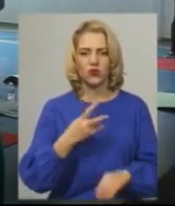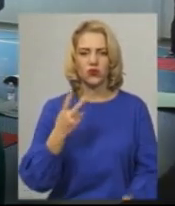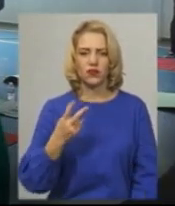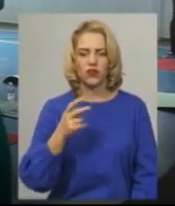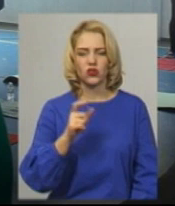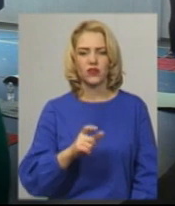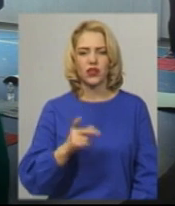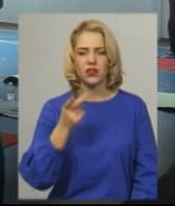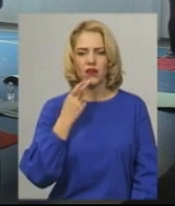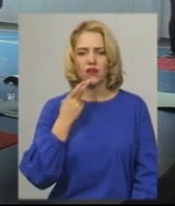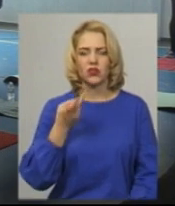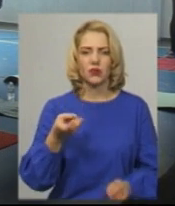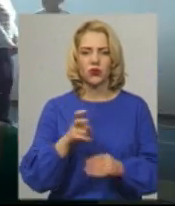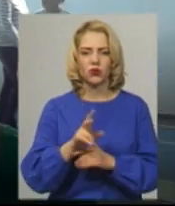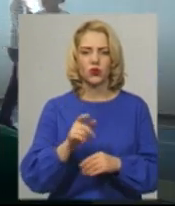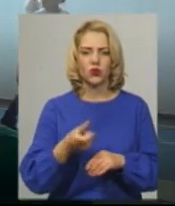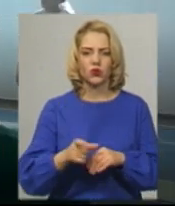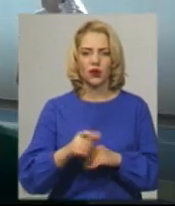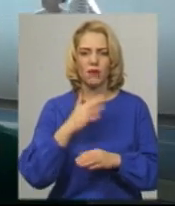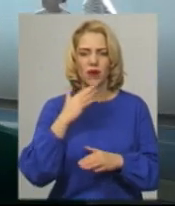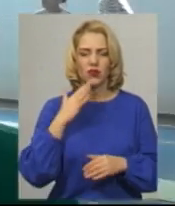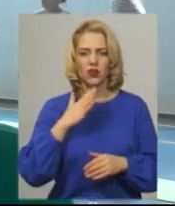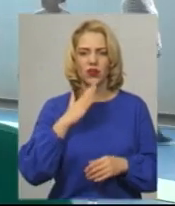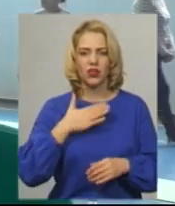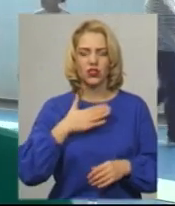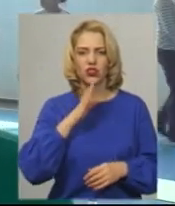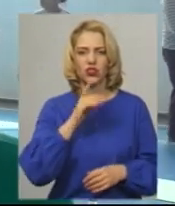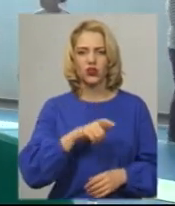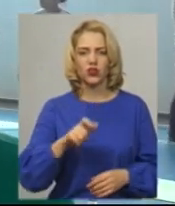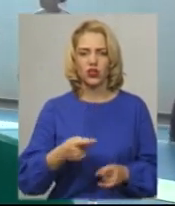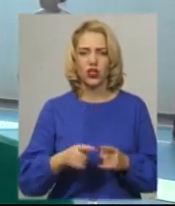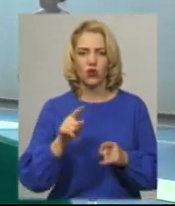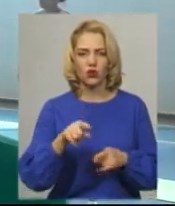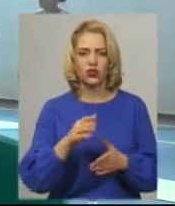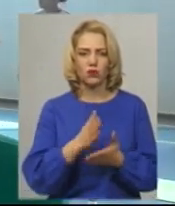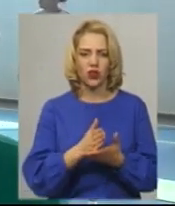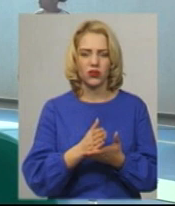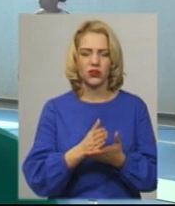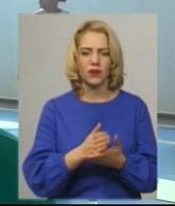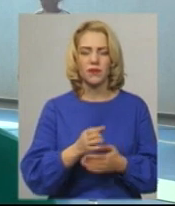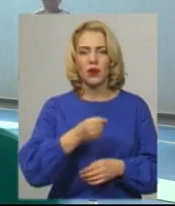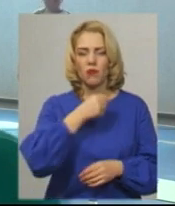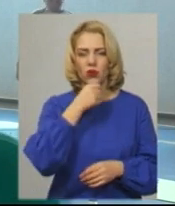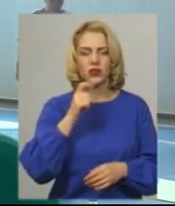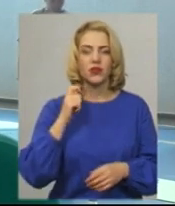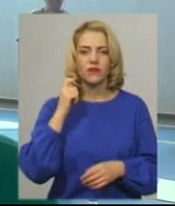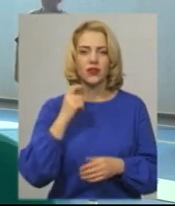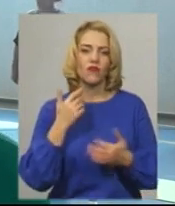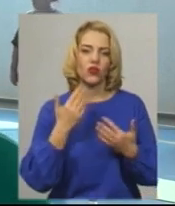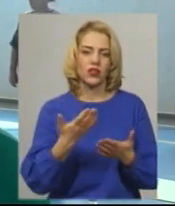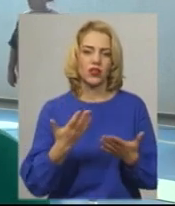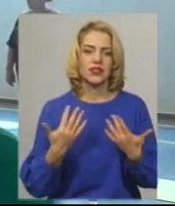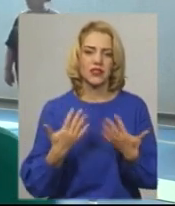завжди приходить дуже багато. Наші жіночки, хоч і вони мають похилий вік, але вони настільки